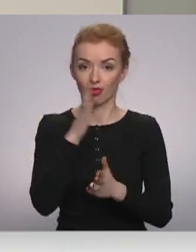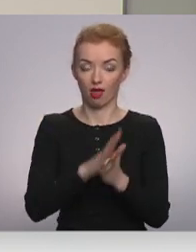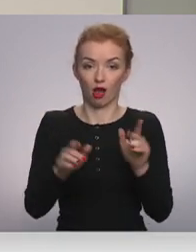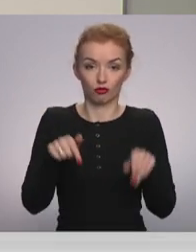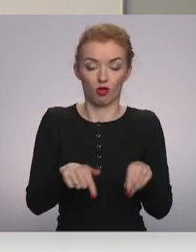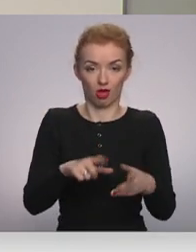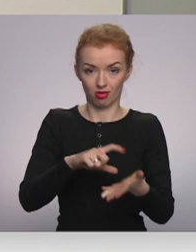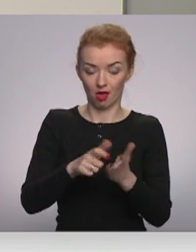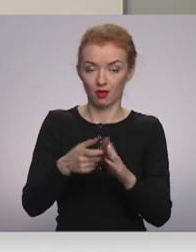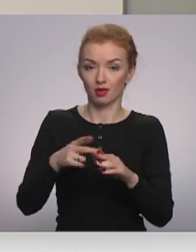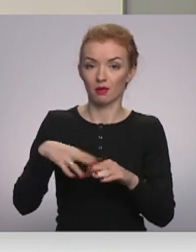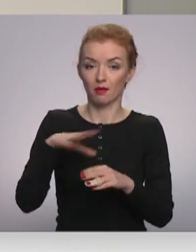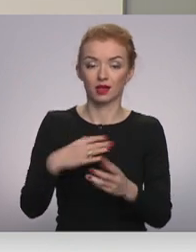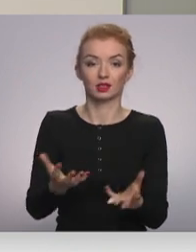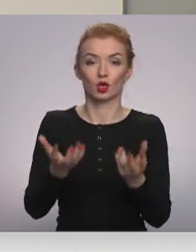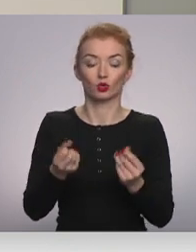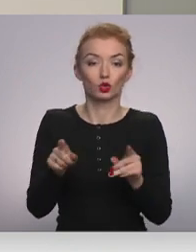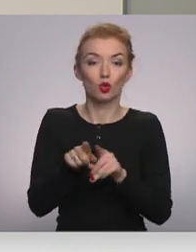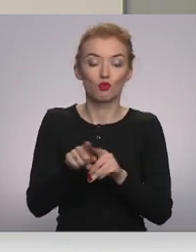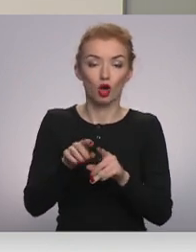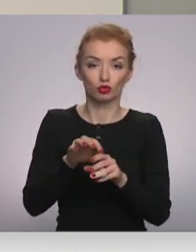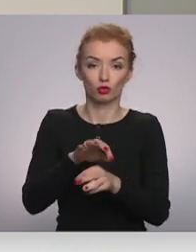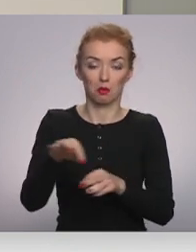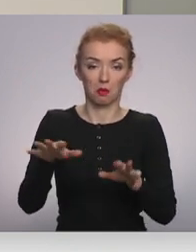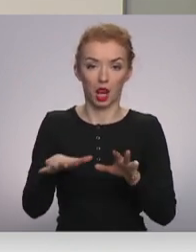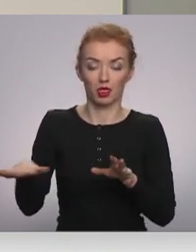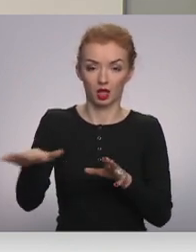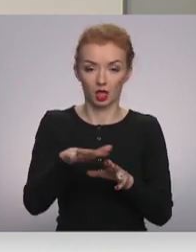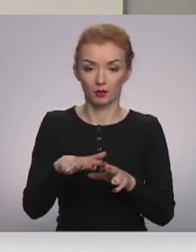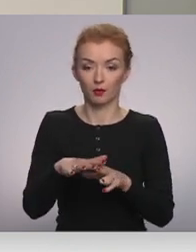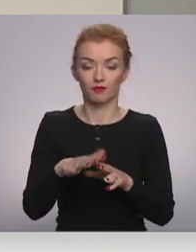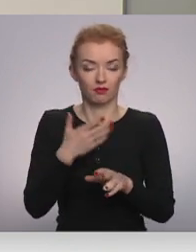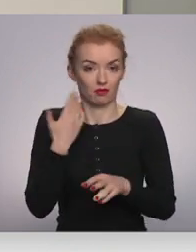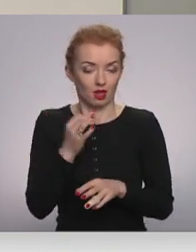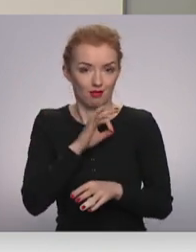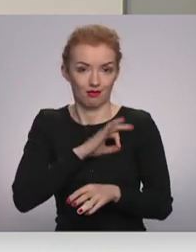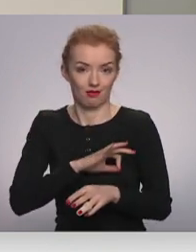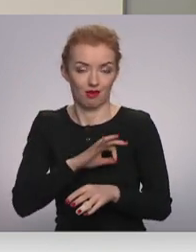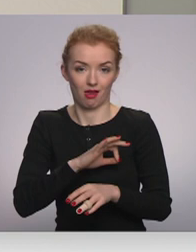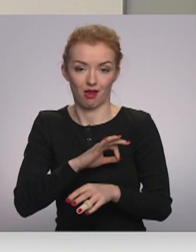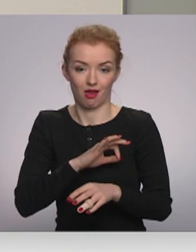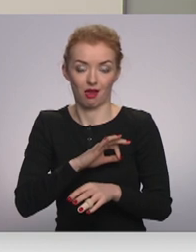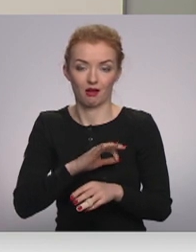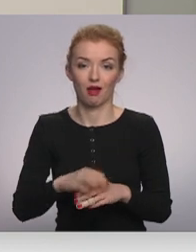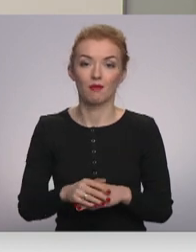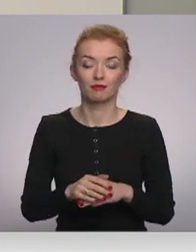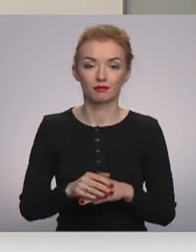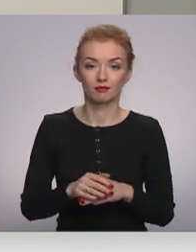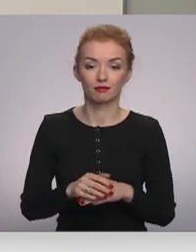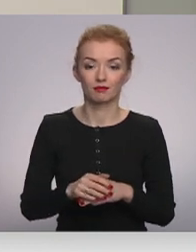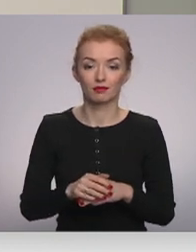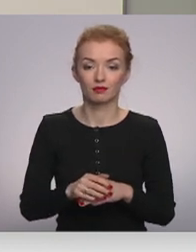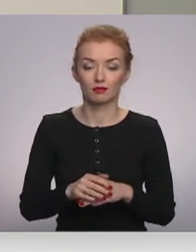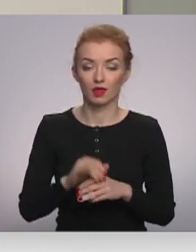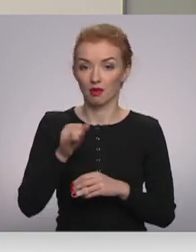Tad mēs iegūsim tādu pašu platību, kā tagad ir policistiem. Nav jāgi iet no šīta kīno projām.